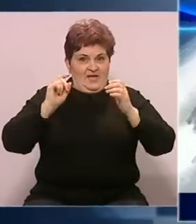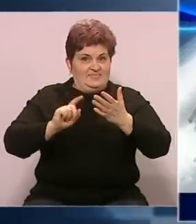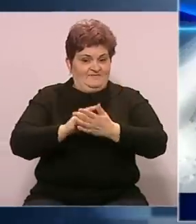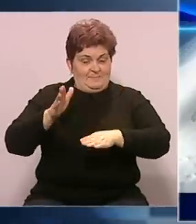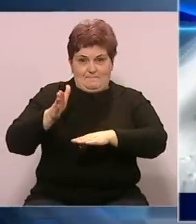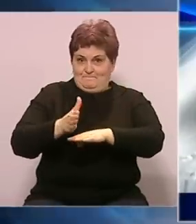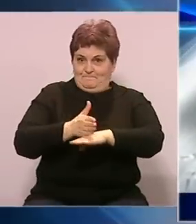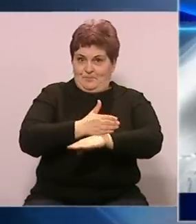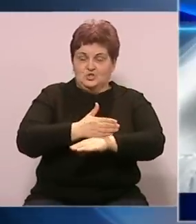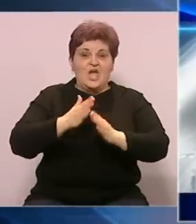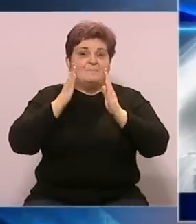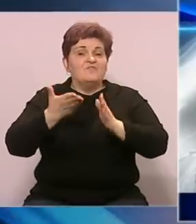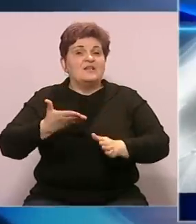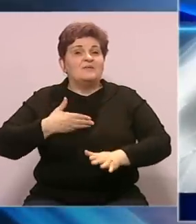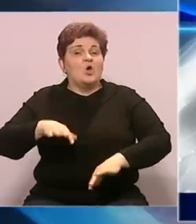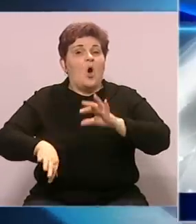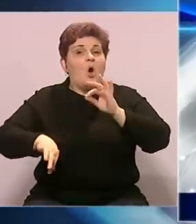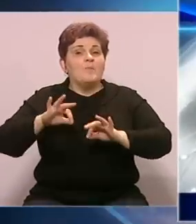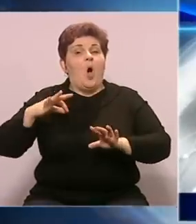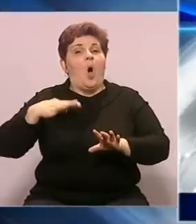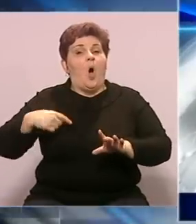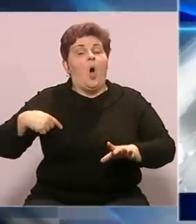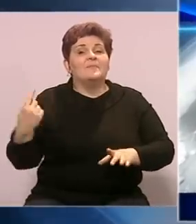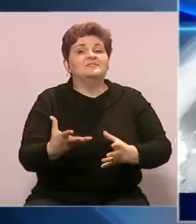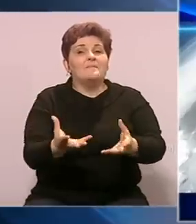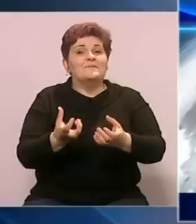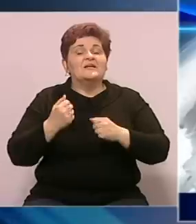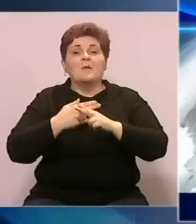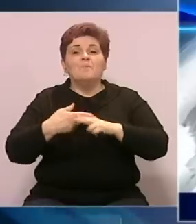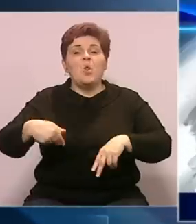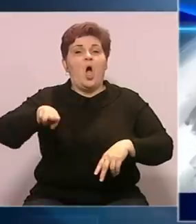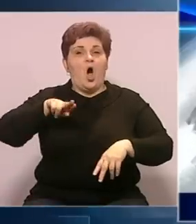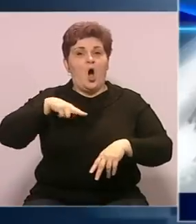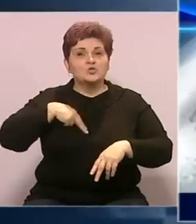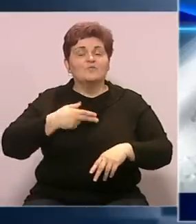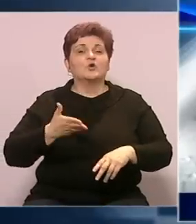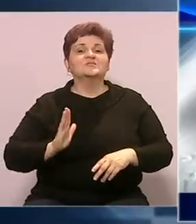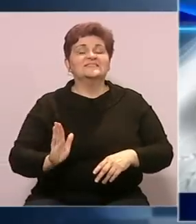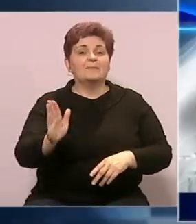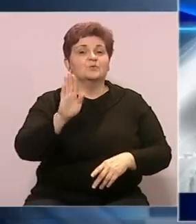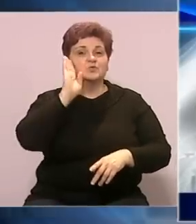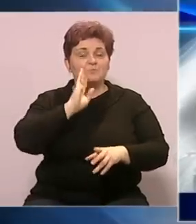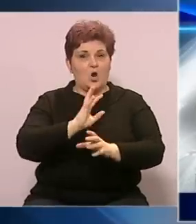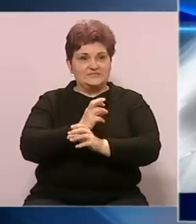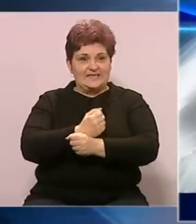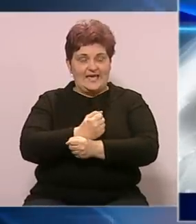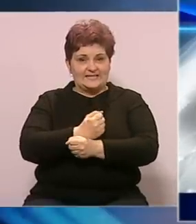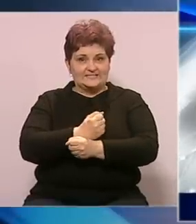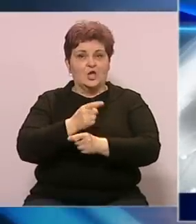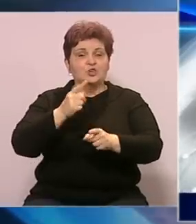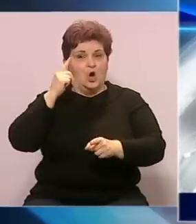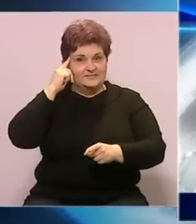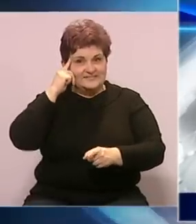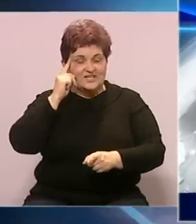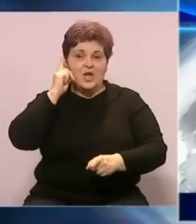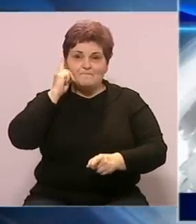isteklo i da povjerenje dobijeno na izborima obavezuje na preuzimanje pune odgovornosti za budućnost Bosne i Hercegovine. To znači